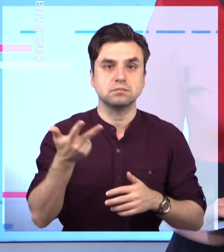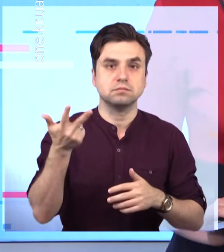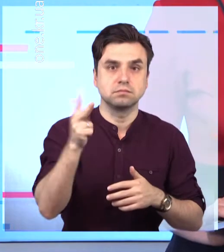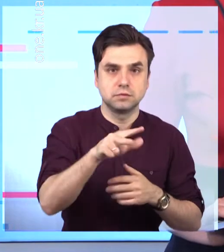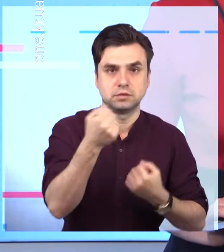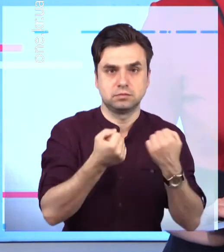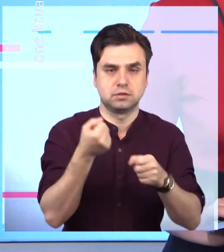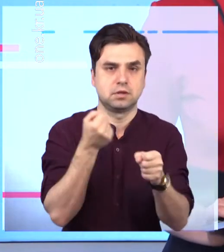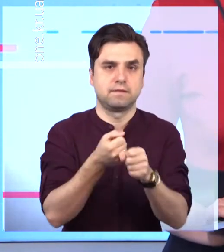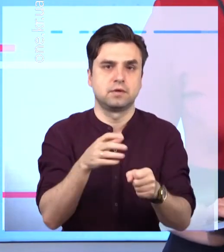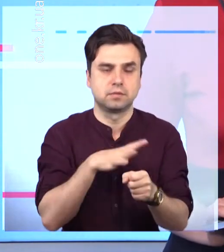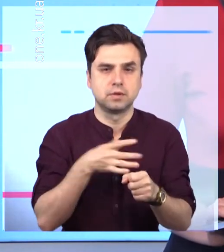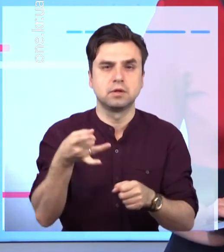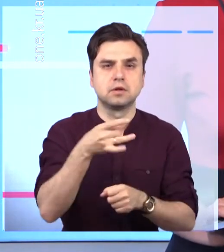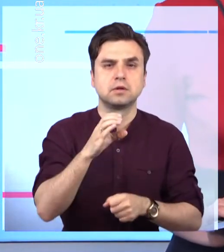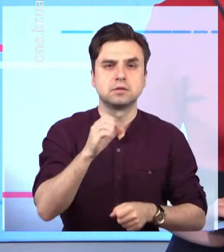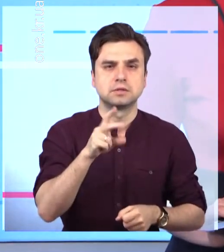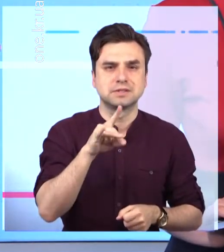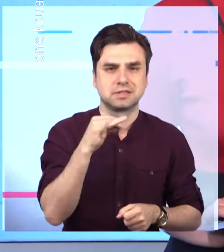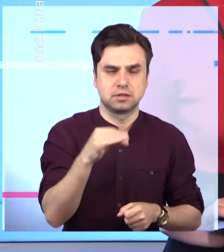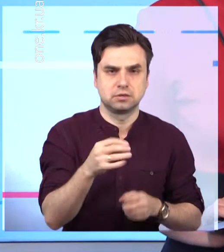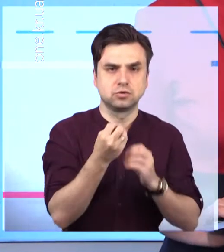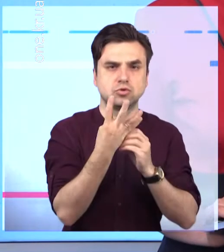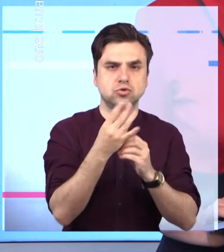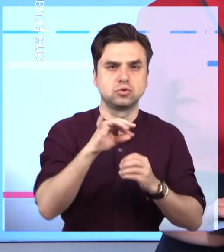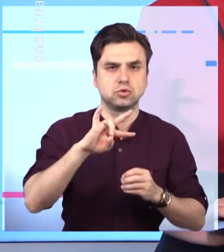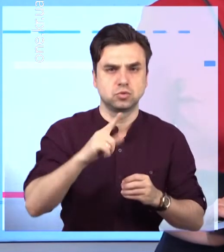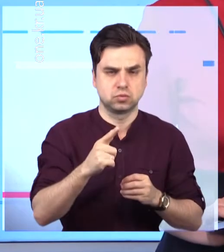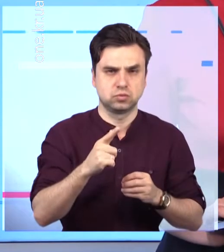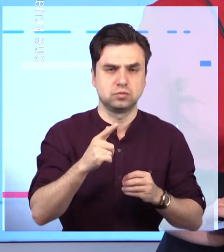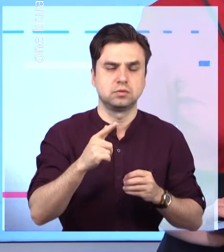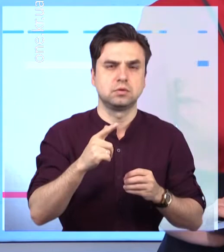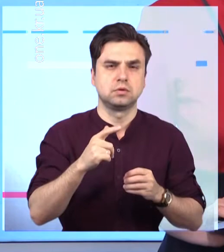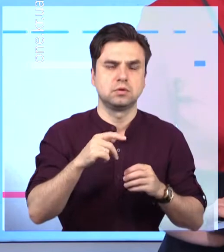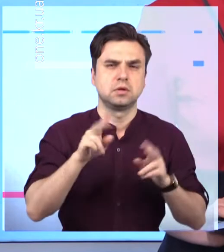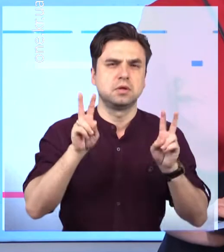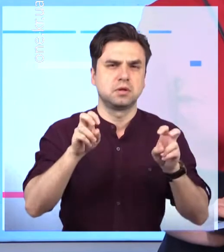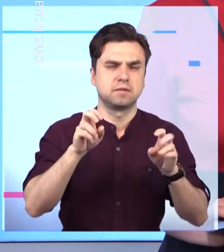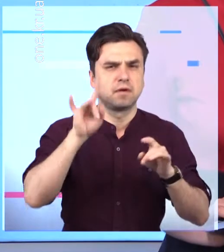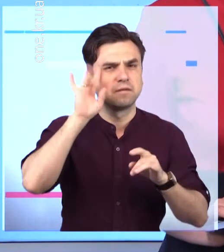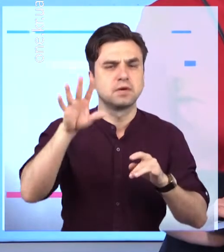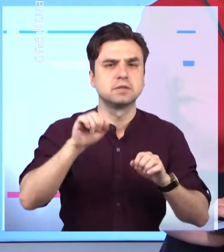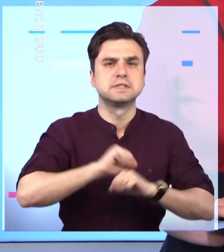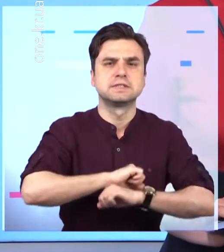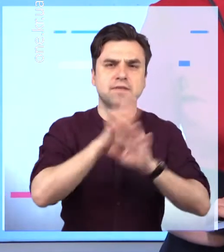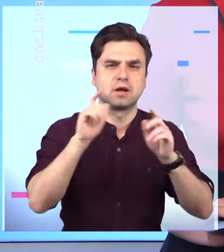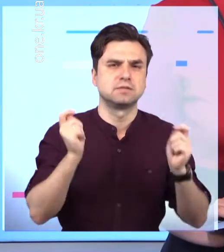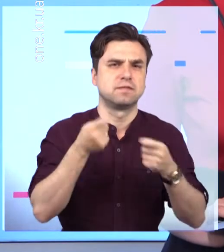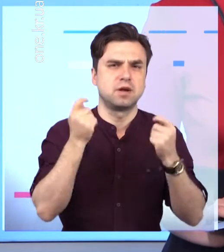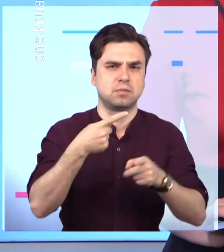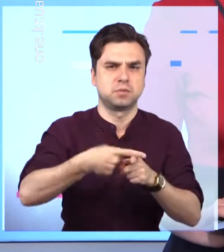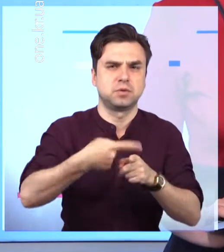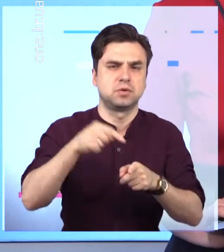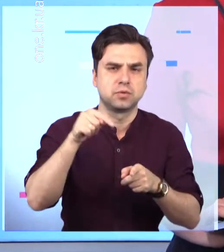Отрійна дорожньо-транспортна пригода у Саксаганському районі в день 14 червня на так званому «Весільному перехресті». В результаті